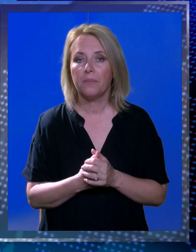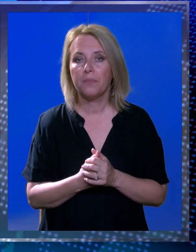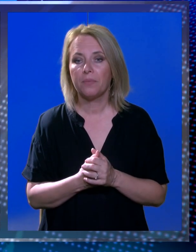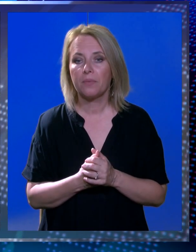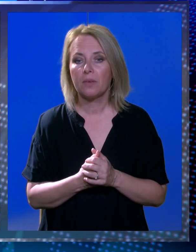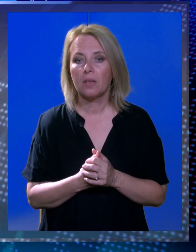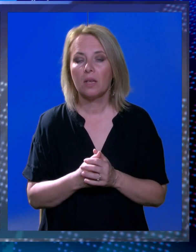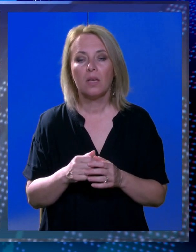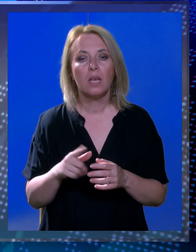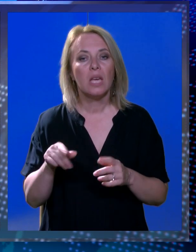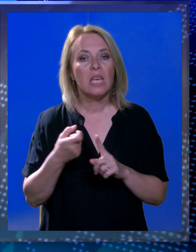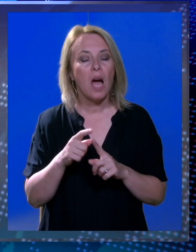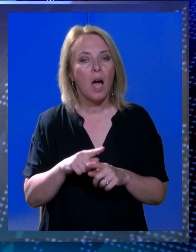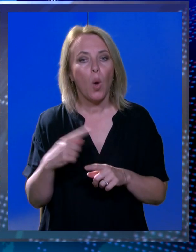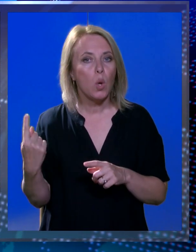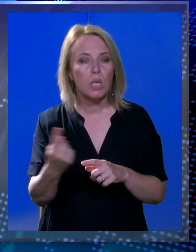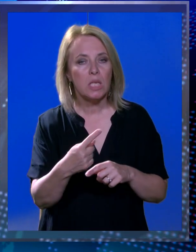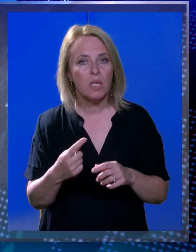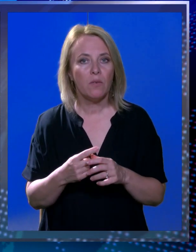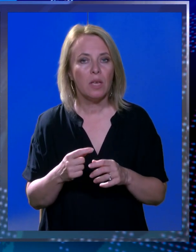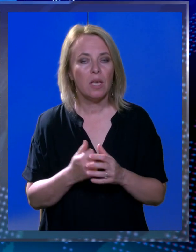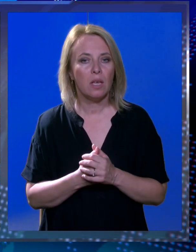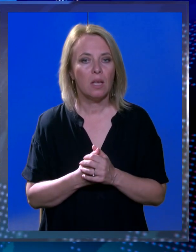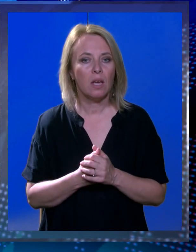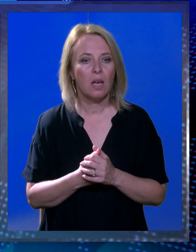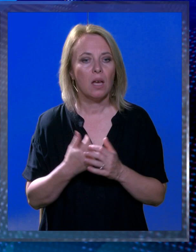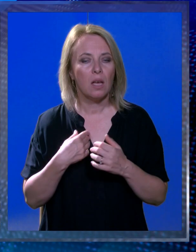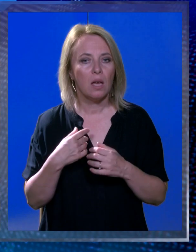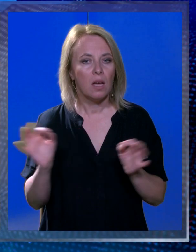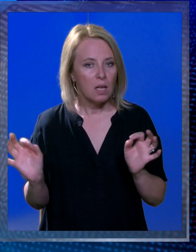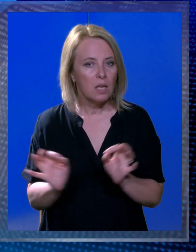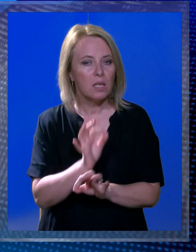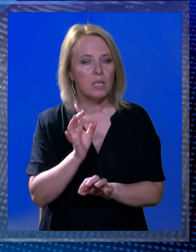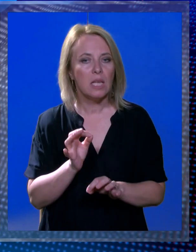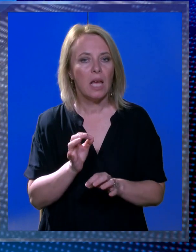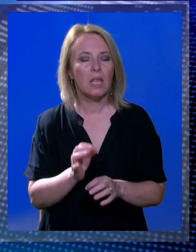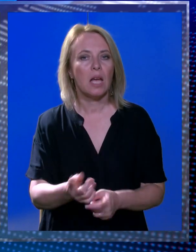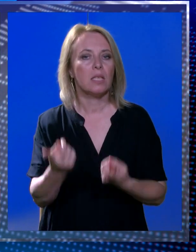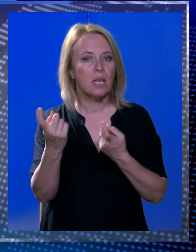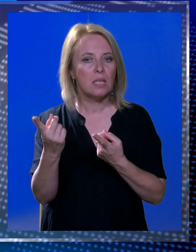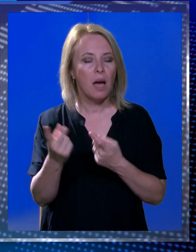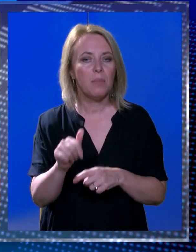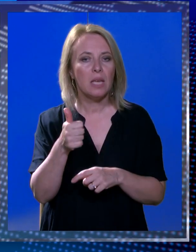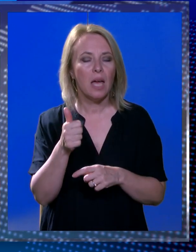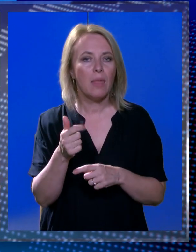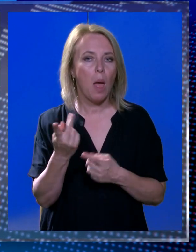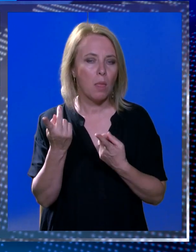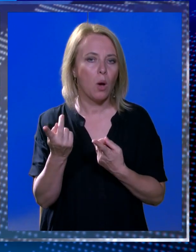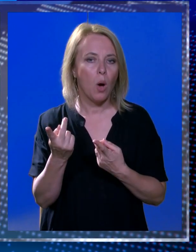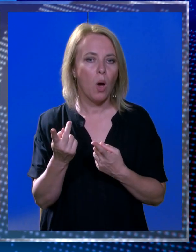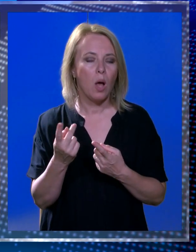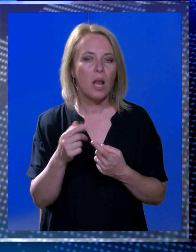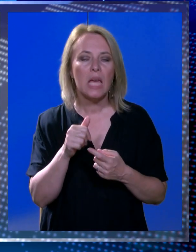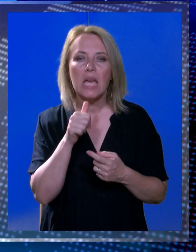jako svi ja je stretna za zabij jedna komada